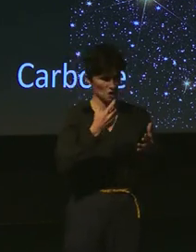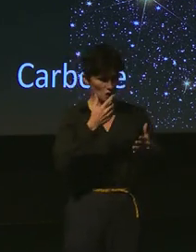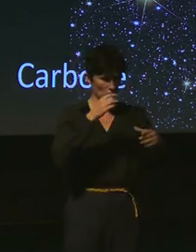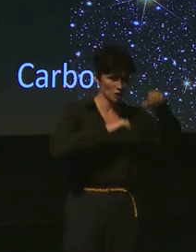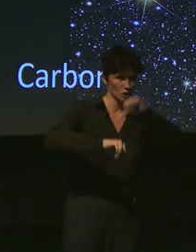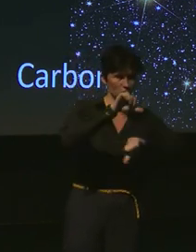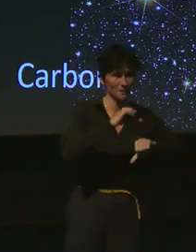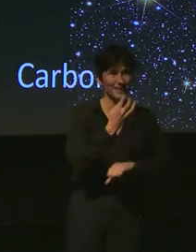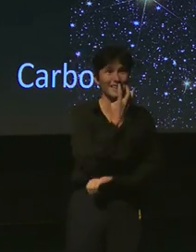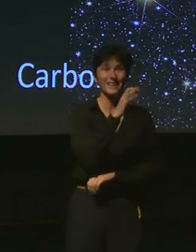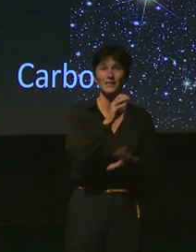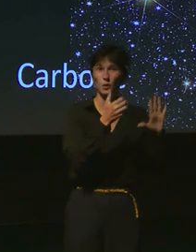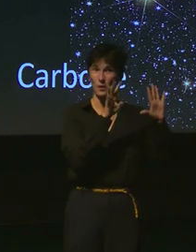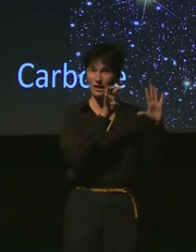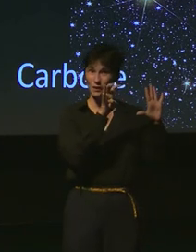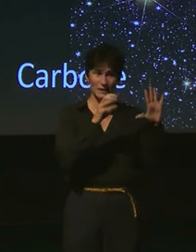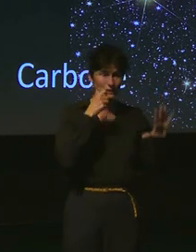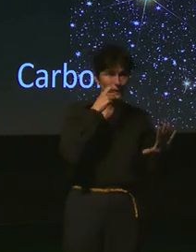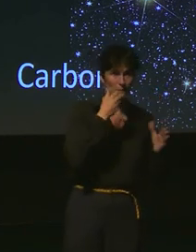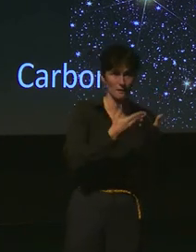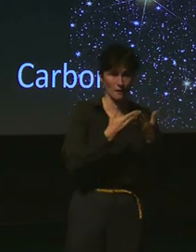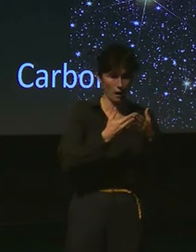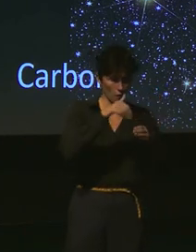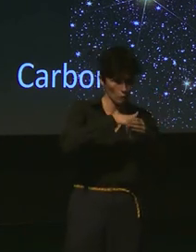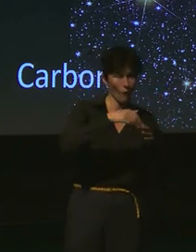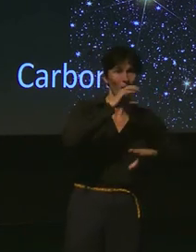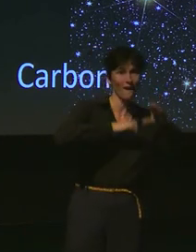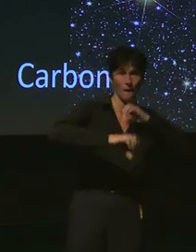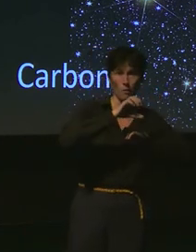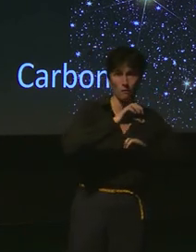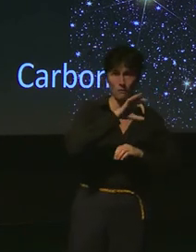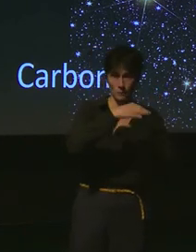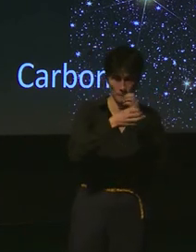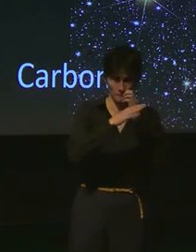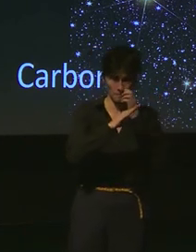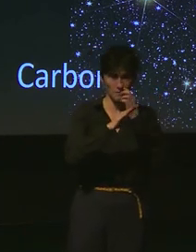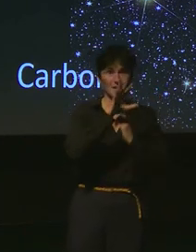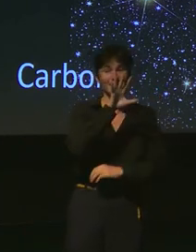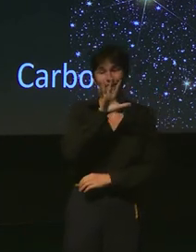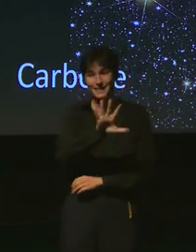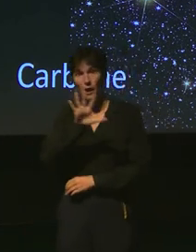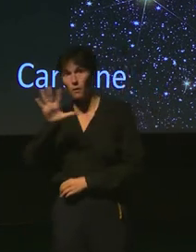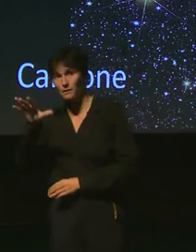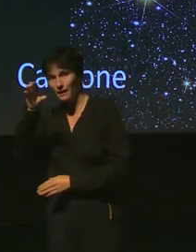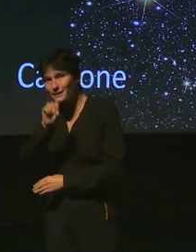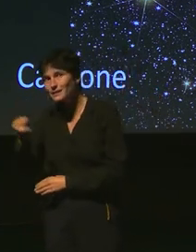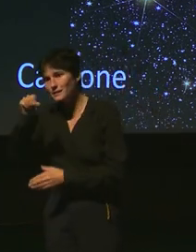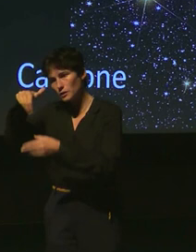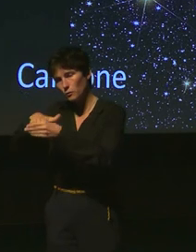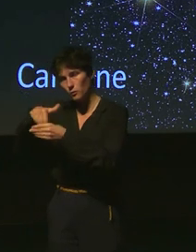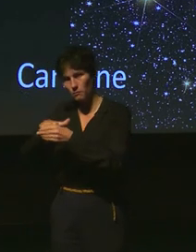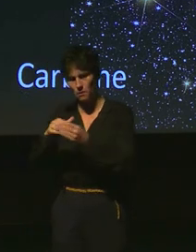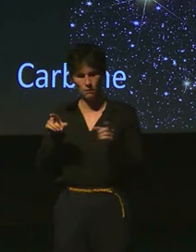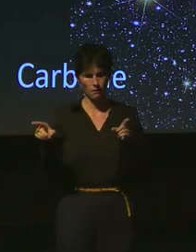490 espèces 420 à base de carbone mais effectivement il y a 55 à base de silencium alors le carbone et le